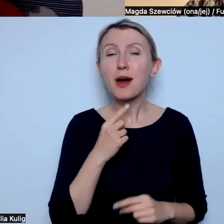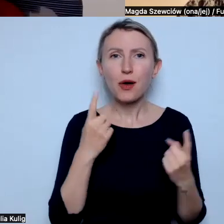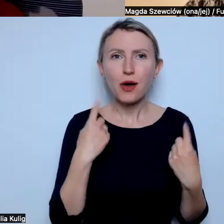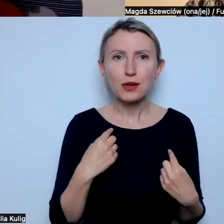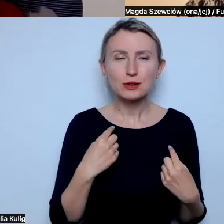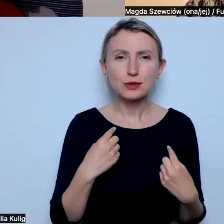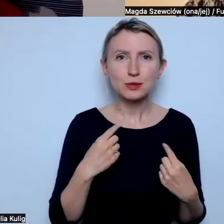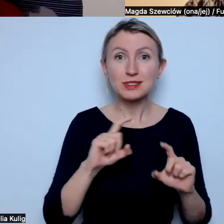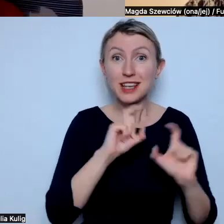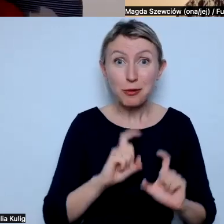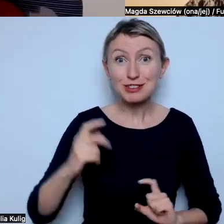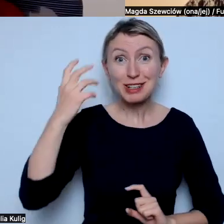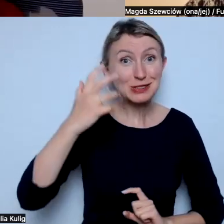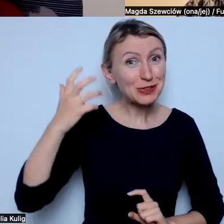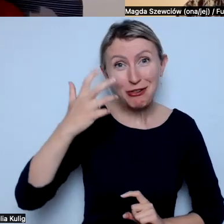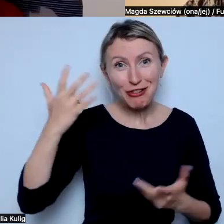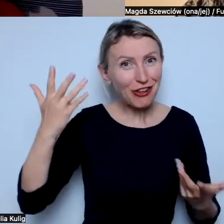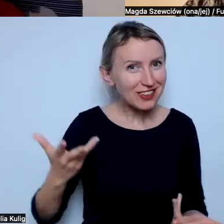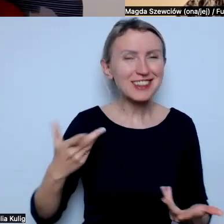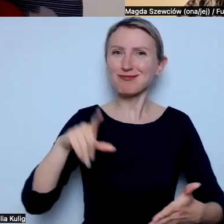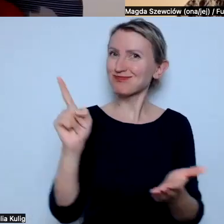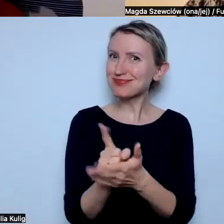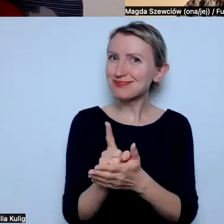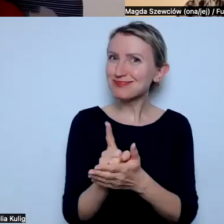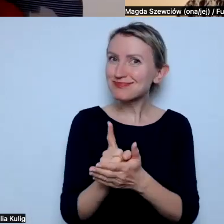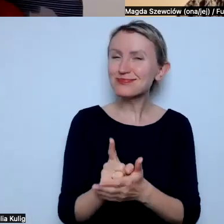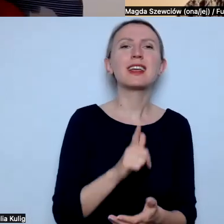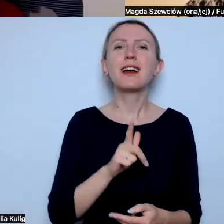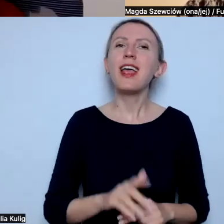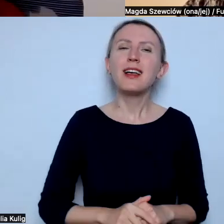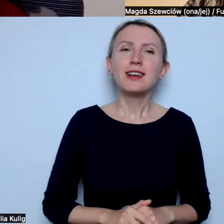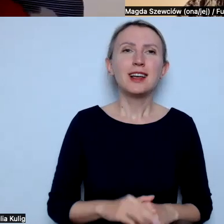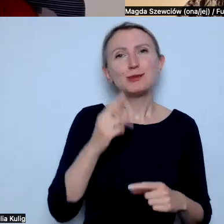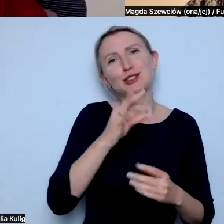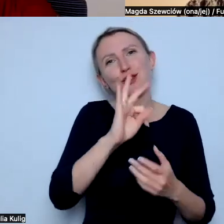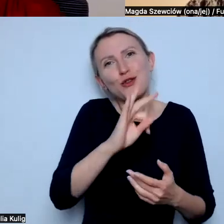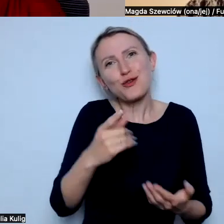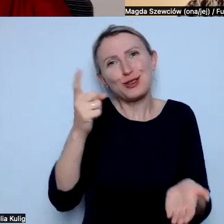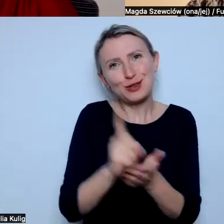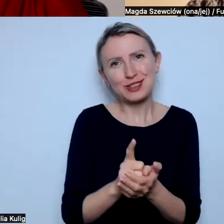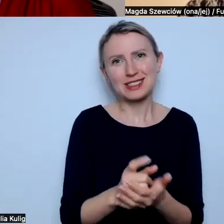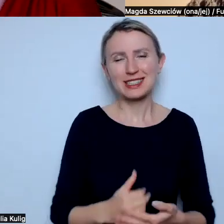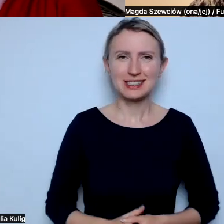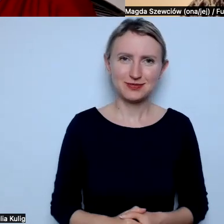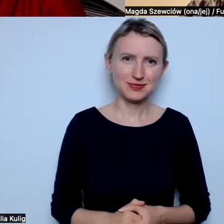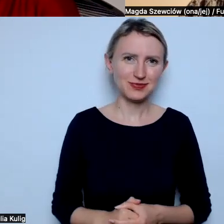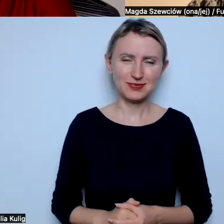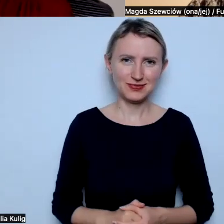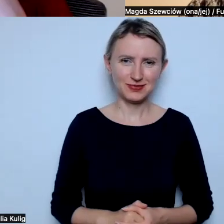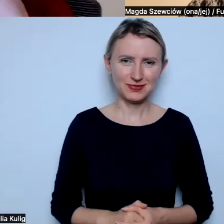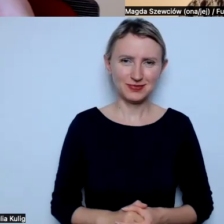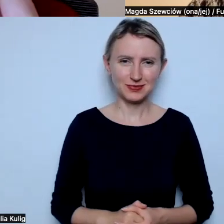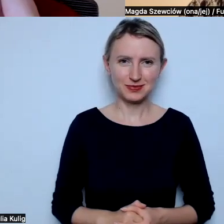oglądać, co uważam za nasz po prostu sukces. Przede wszystkim myślę, że twój sukces, że to jednak jest o tym,